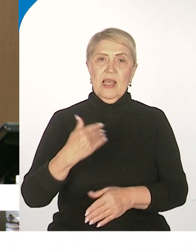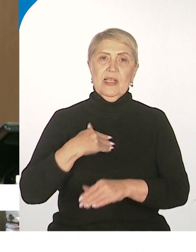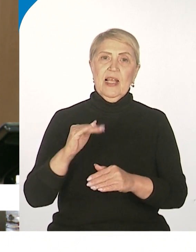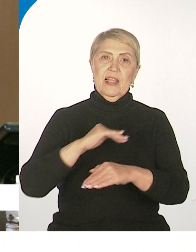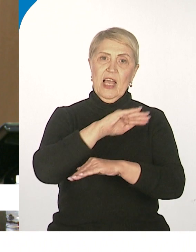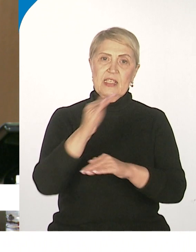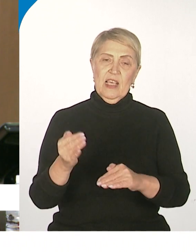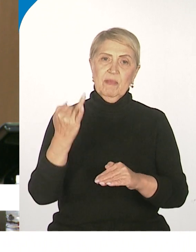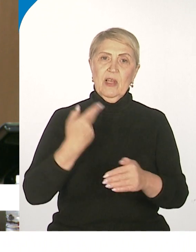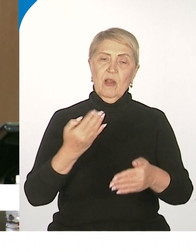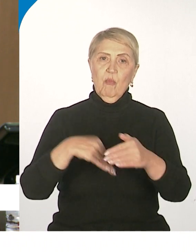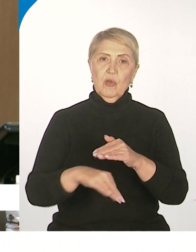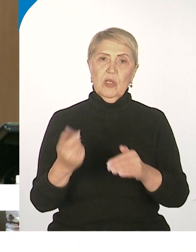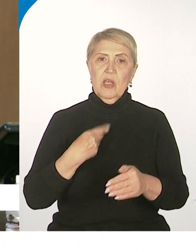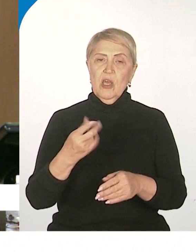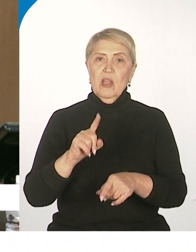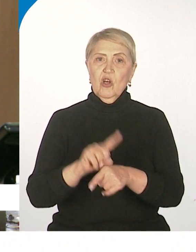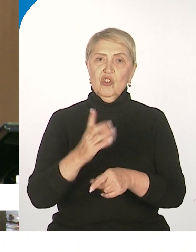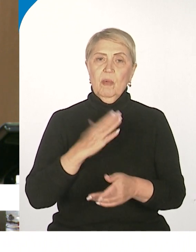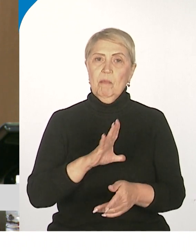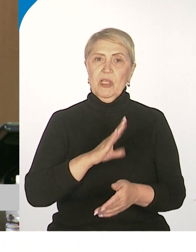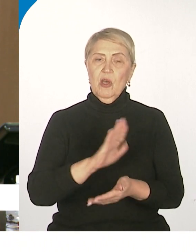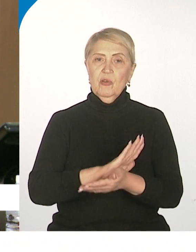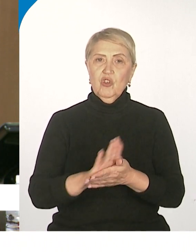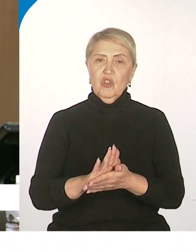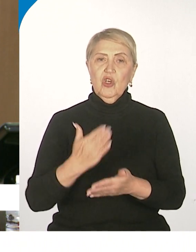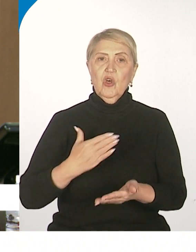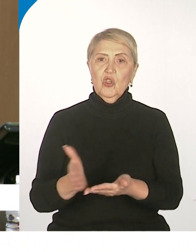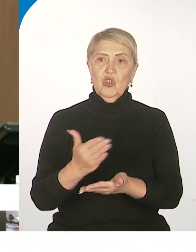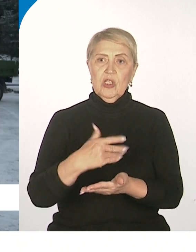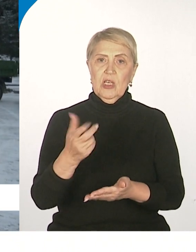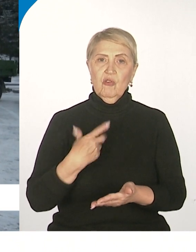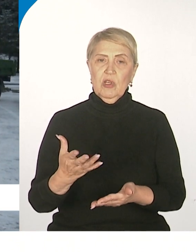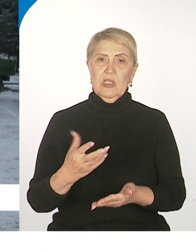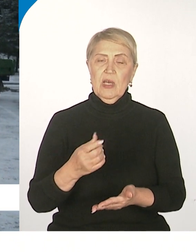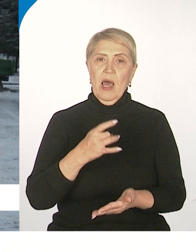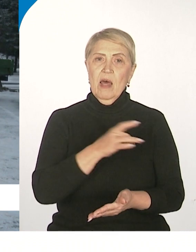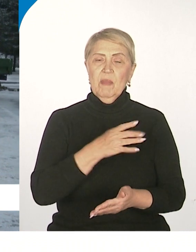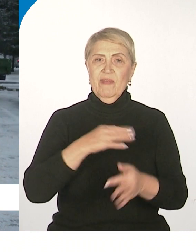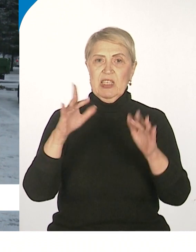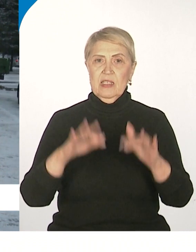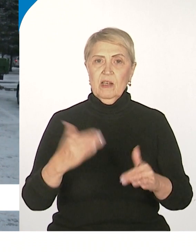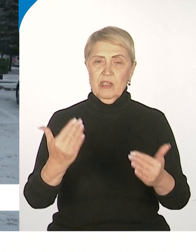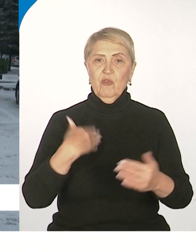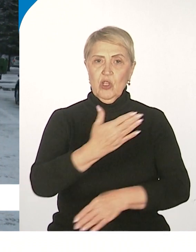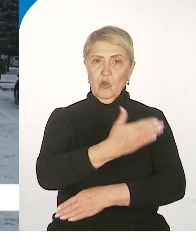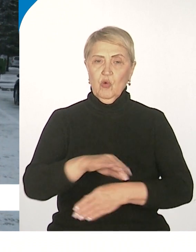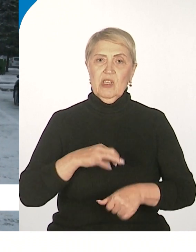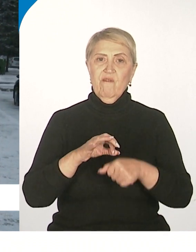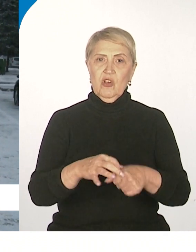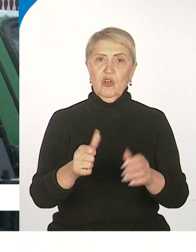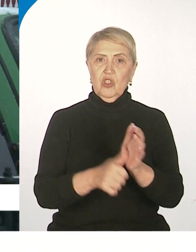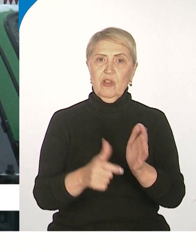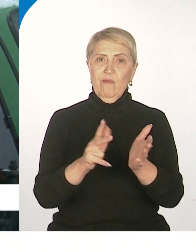переходы, то они должны быть пусты, чисты от снега и наледи. Сегодня на улице Хабаровска вышло 68